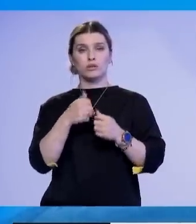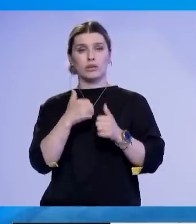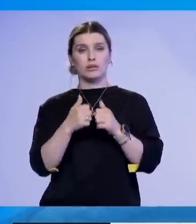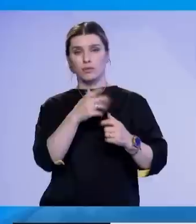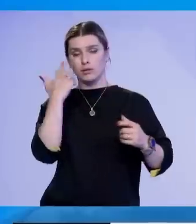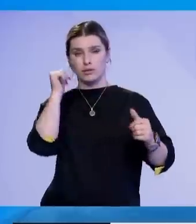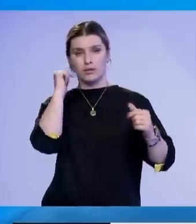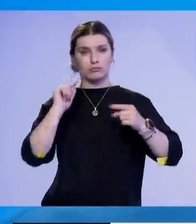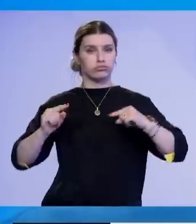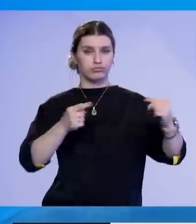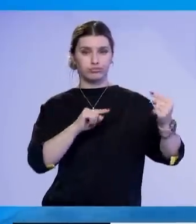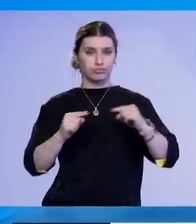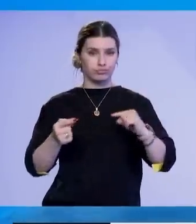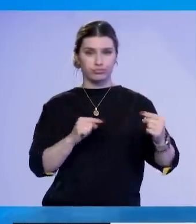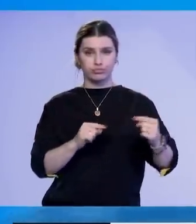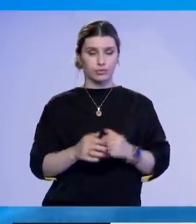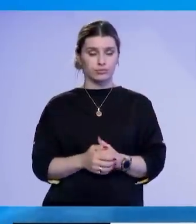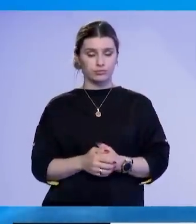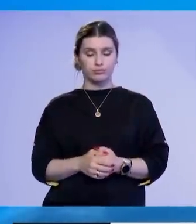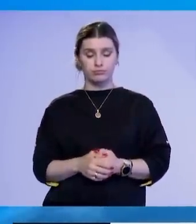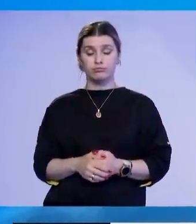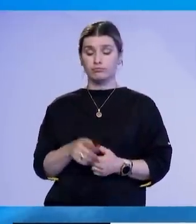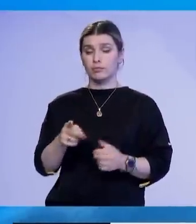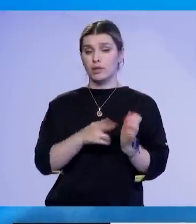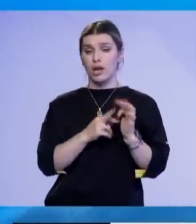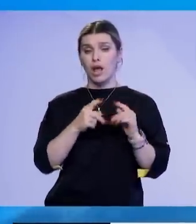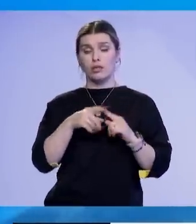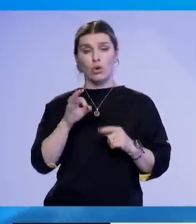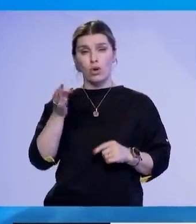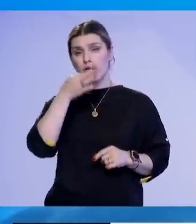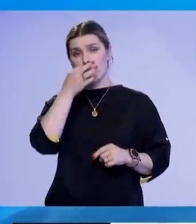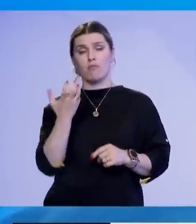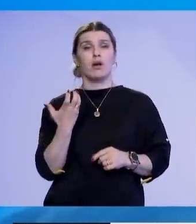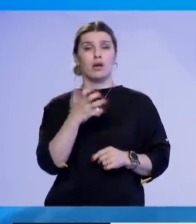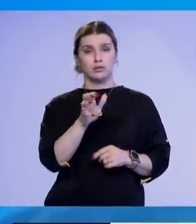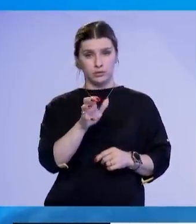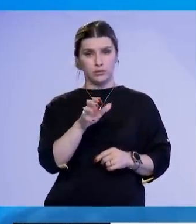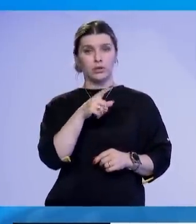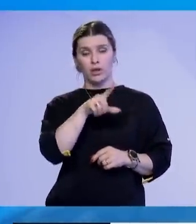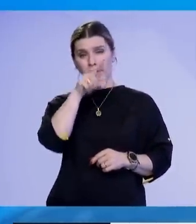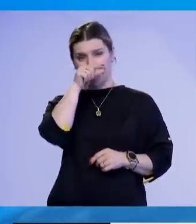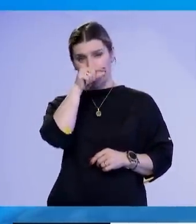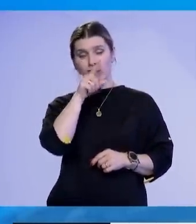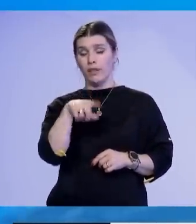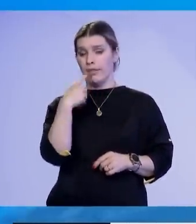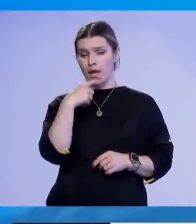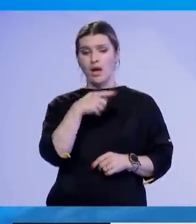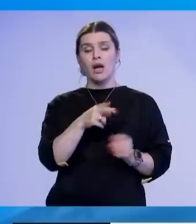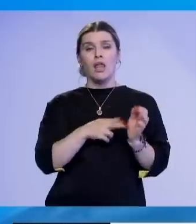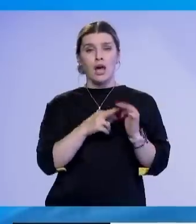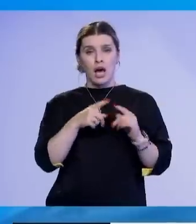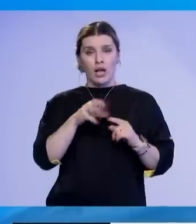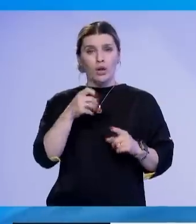të serbeve. Oana Lundqesku zëdhën se Natos në një postim në Twitter ka shkruar se misioni Natos dhe